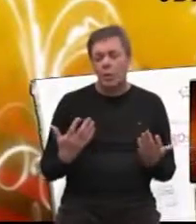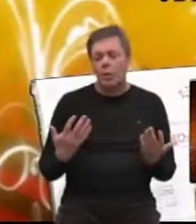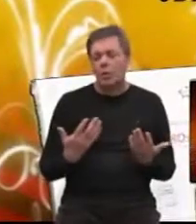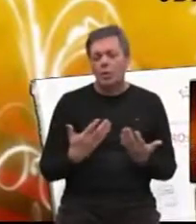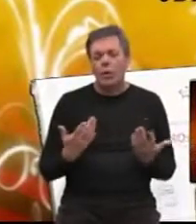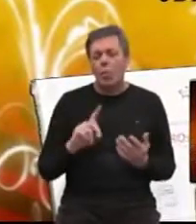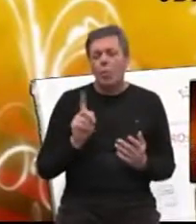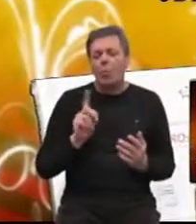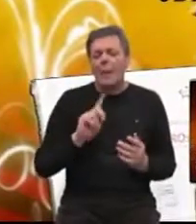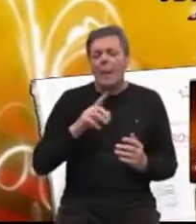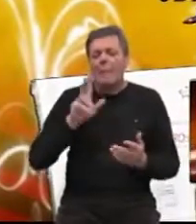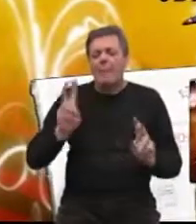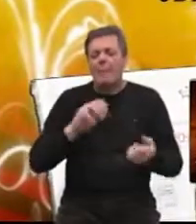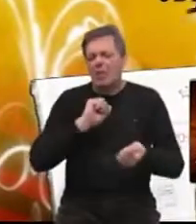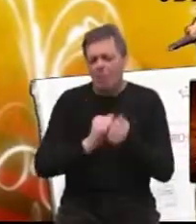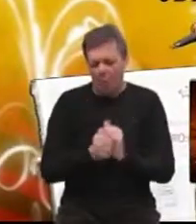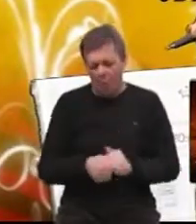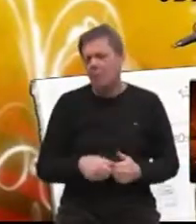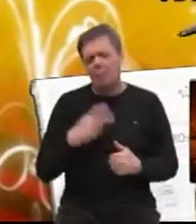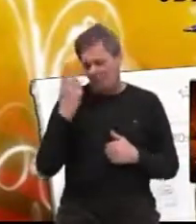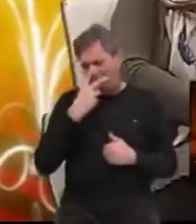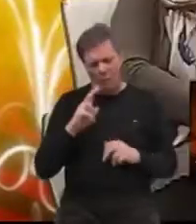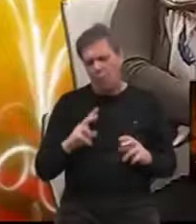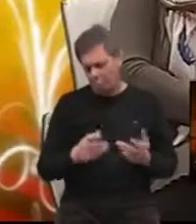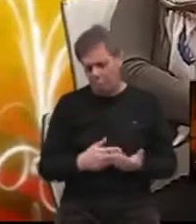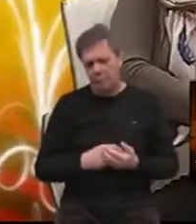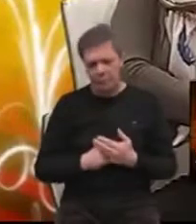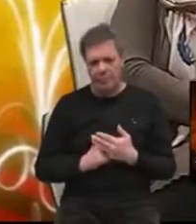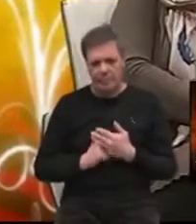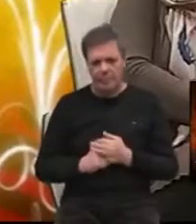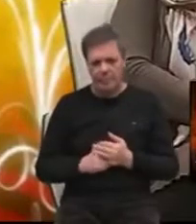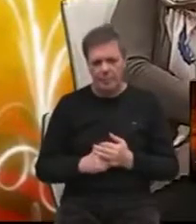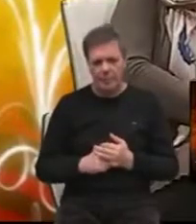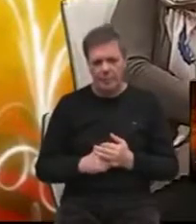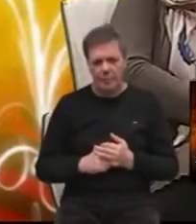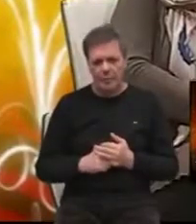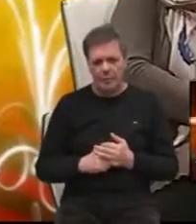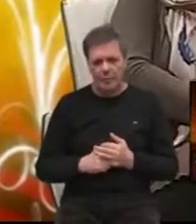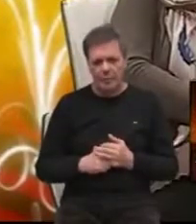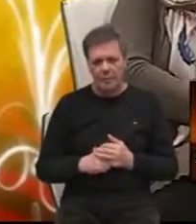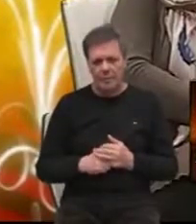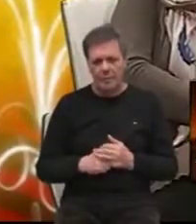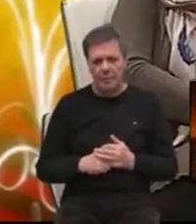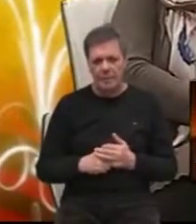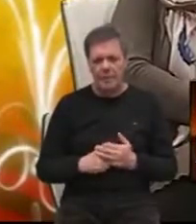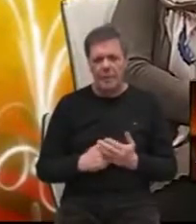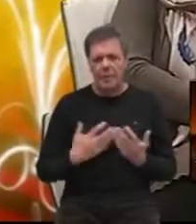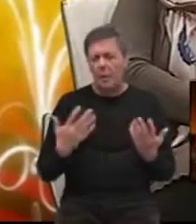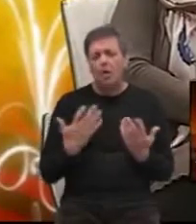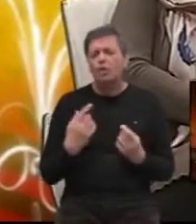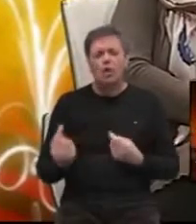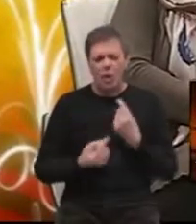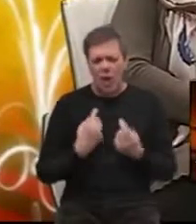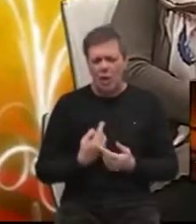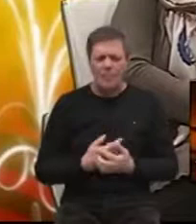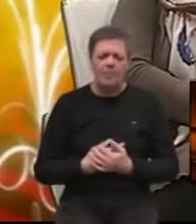nije ni dorasla. Nije dorasla, ne. Možete, mi imalo govoriti o toj doraslosti? Da, nije dorasla, šta se događa?